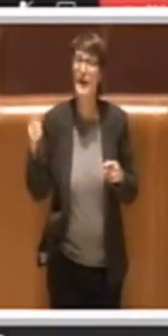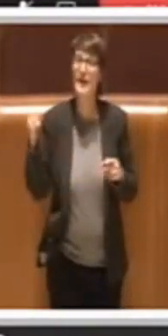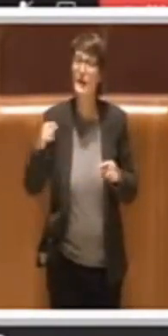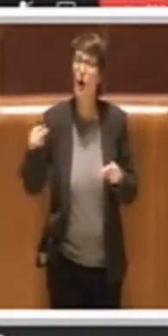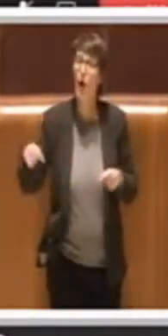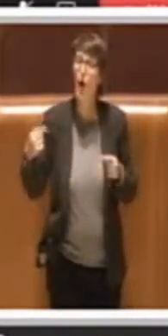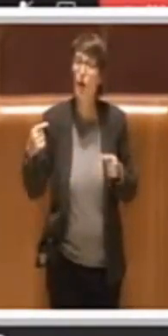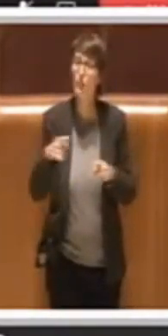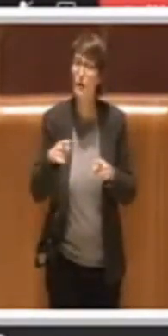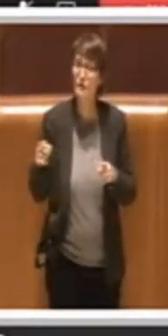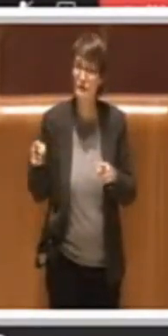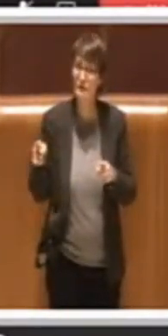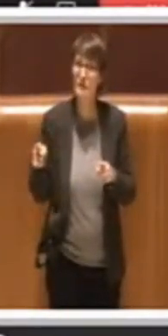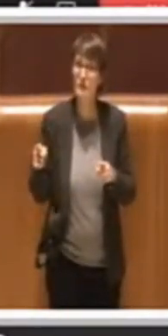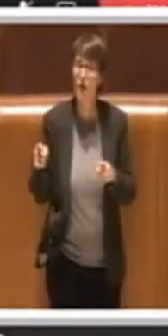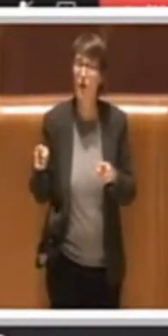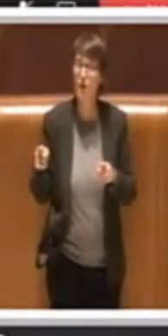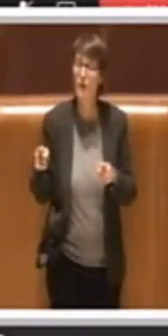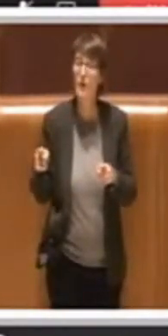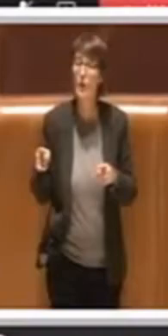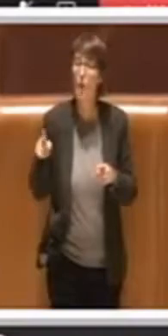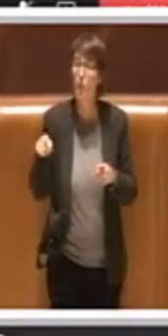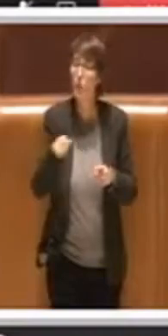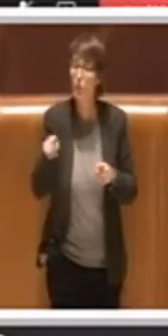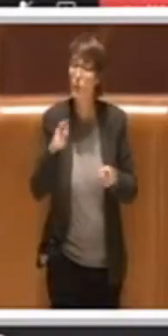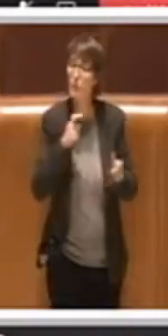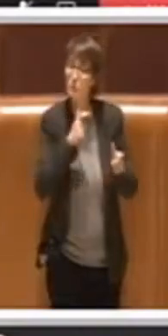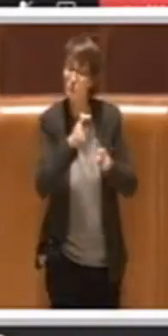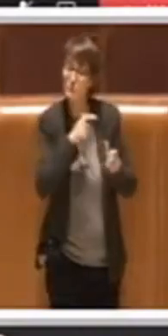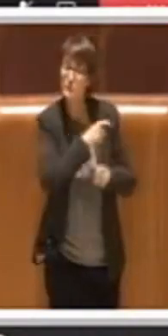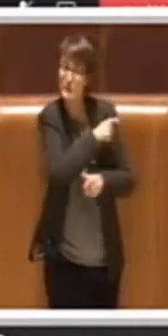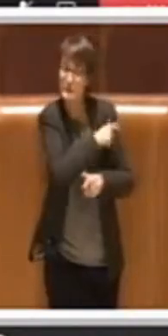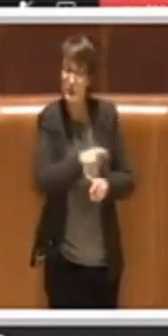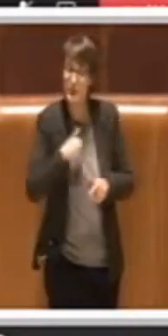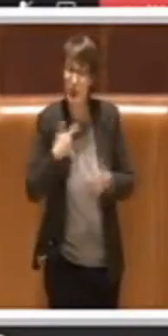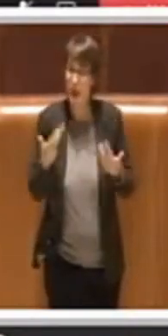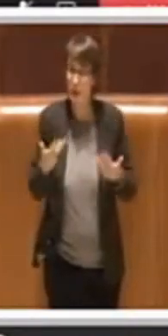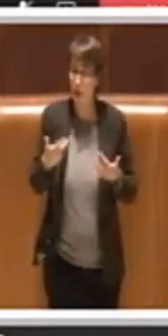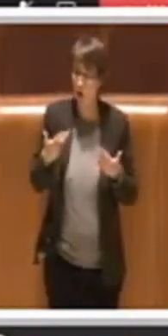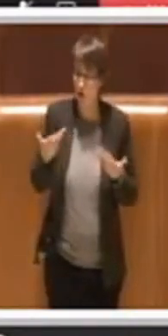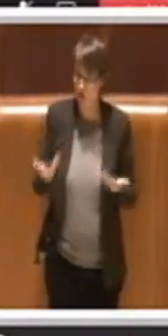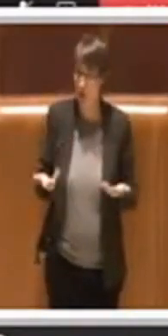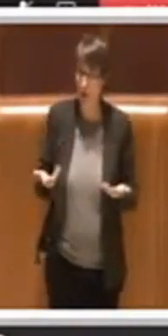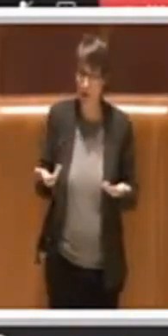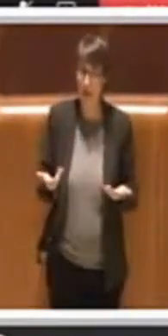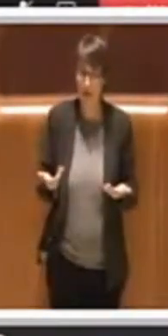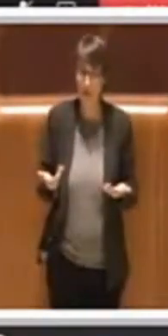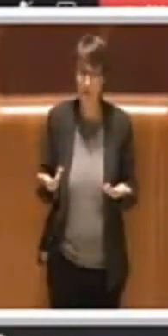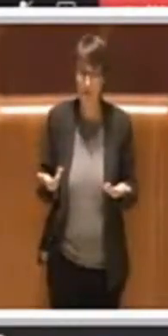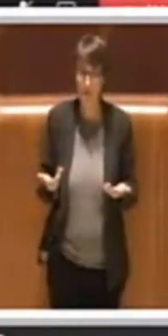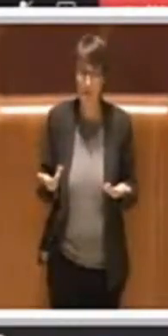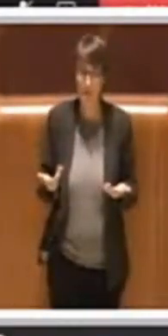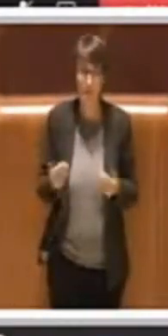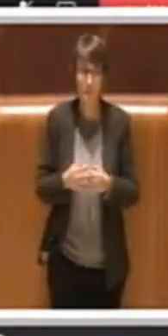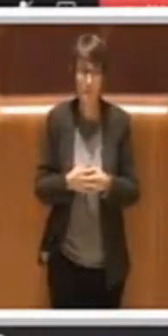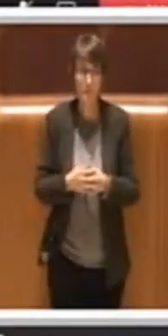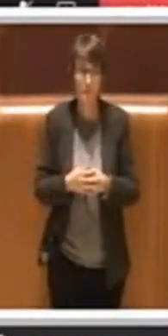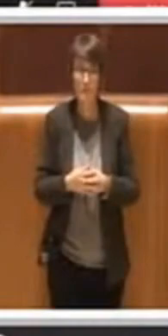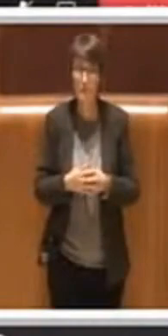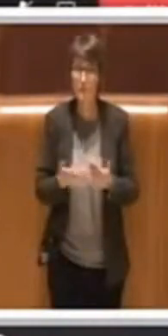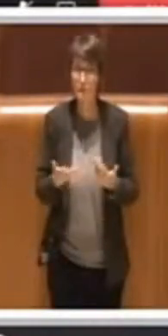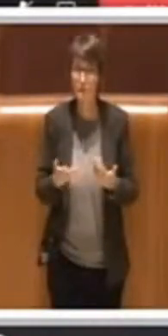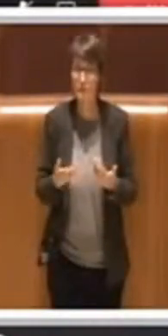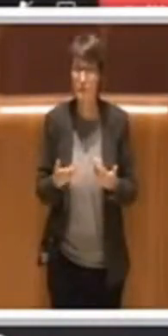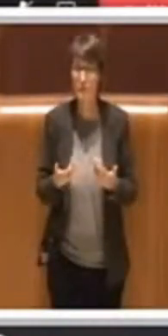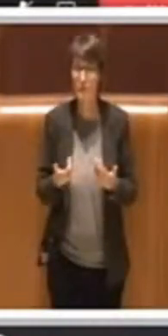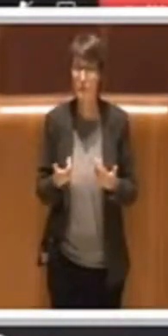contenta che anche loro abbiano interloquito con i sindacati che oltretutto hanno manifestato a noi anche in